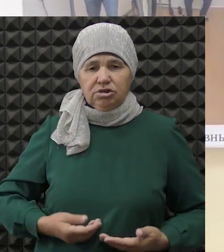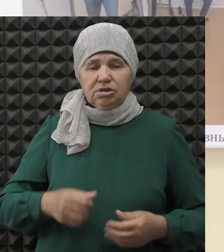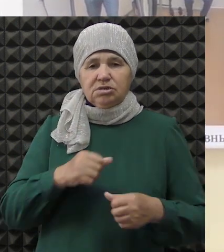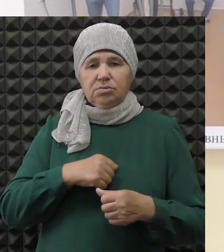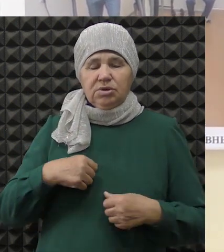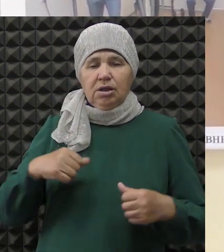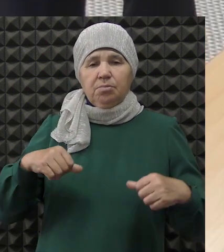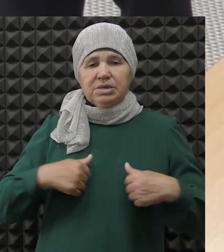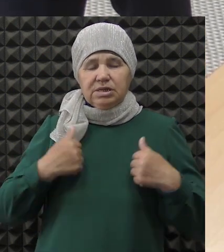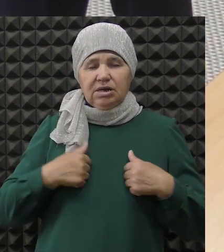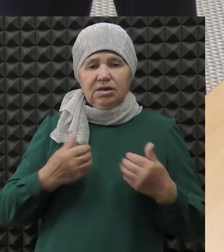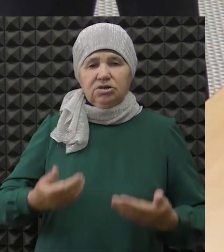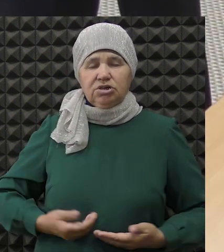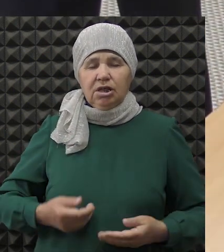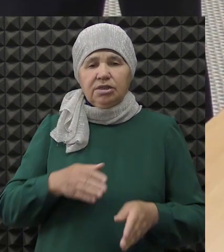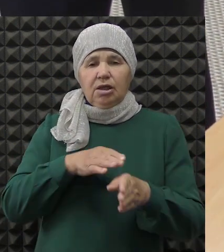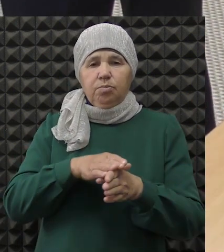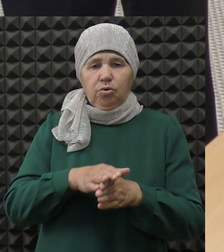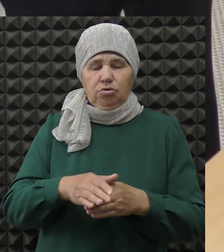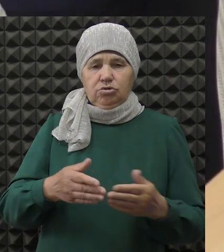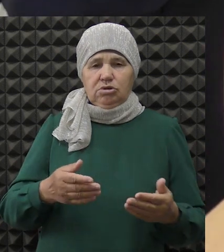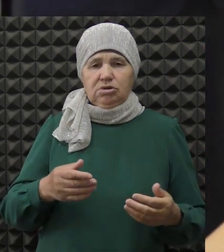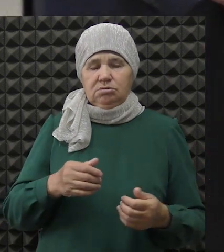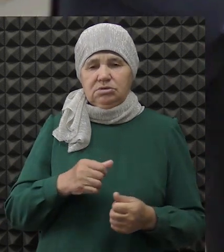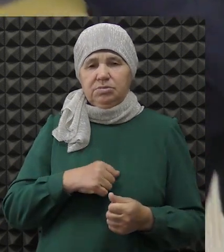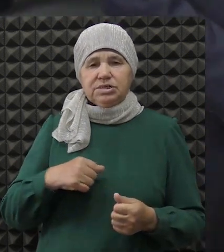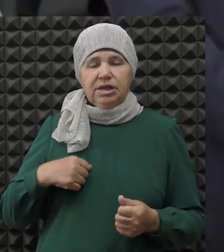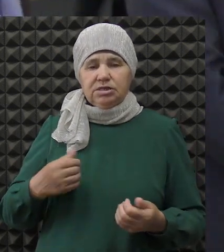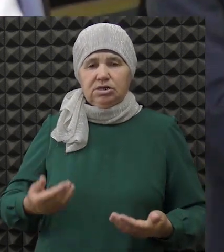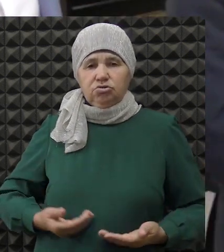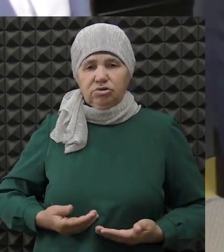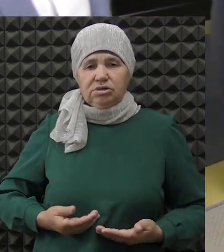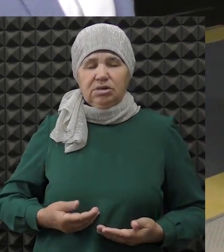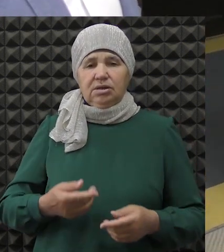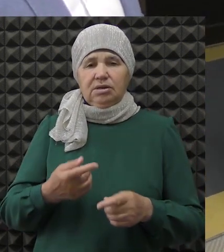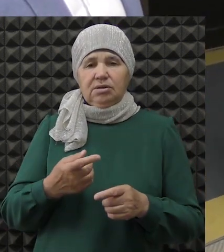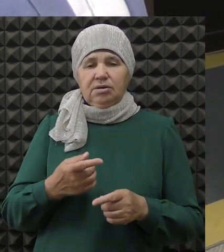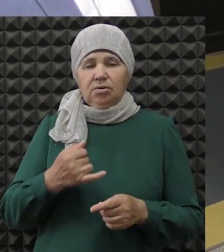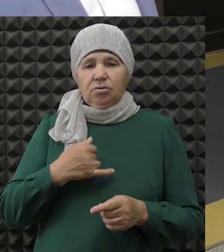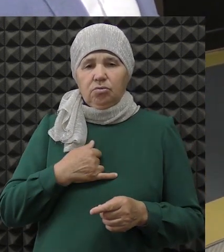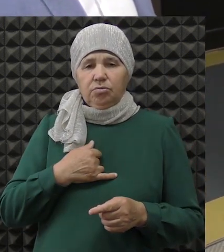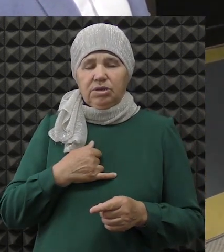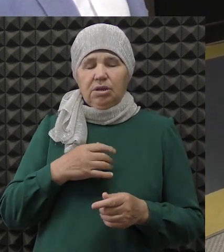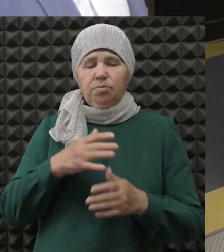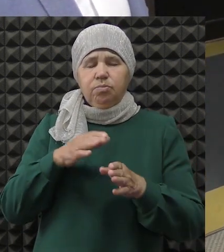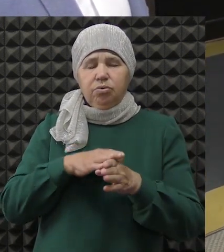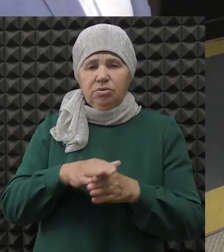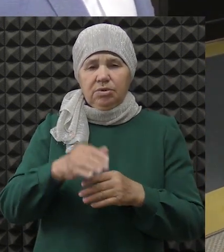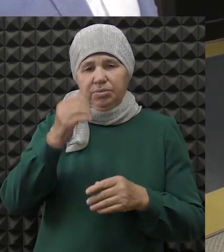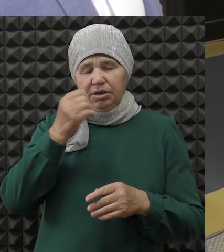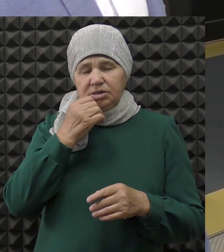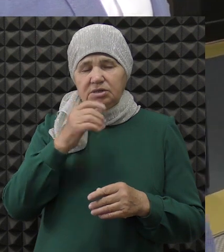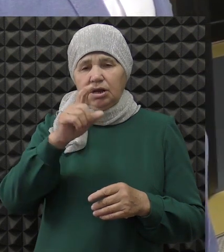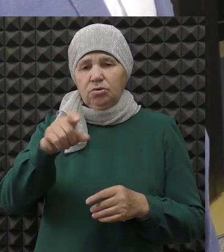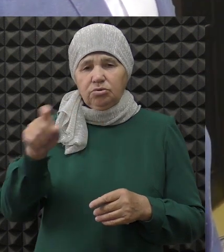постарались жить на полноценной жизни. Вот это, вот, у меня полная благодарность